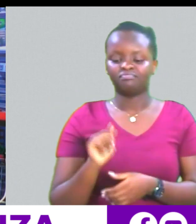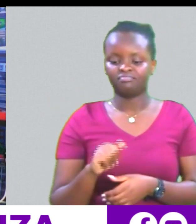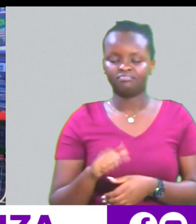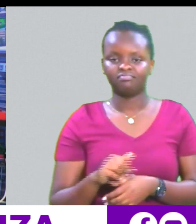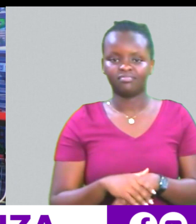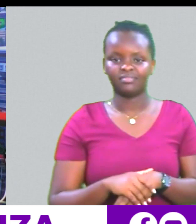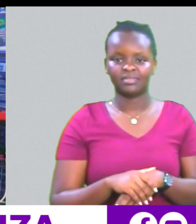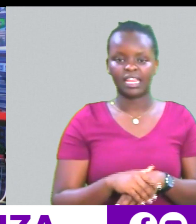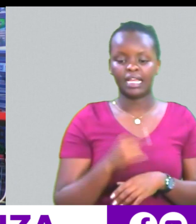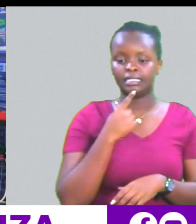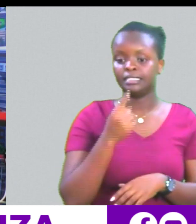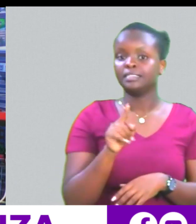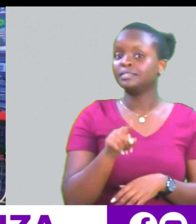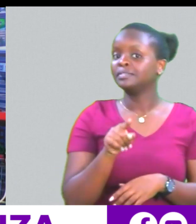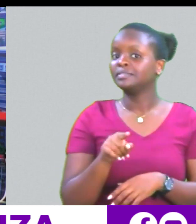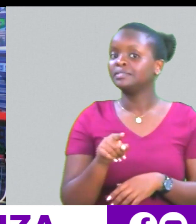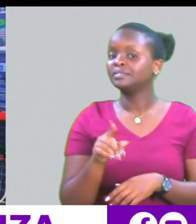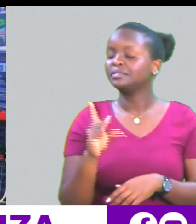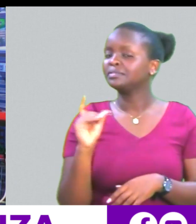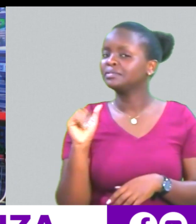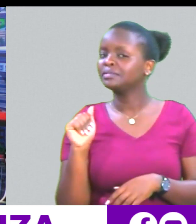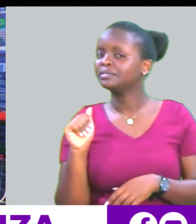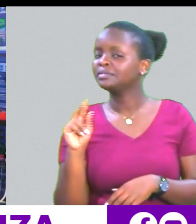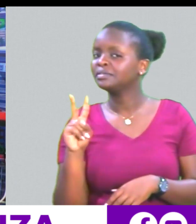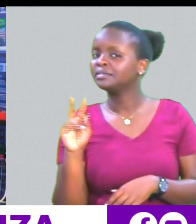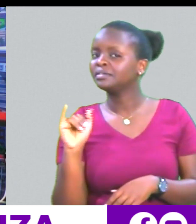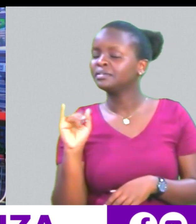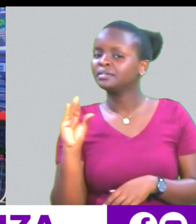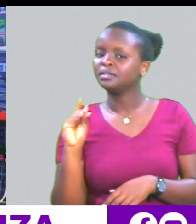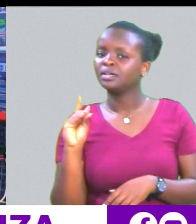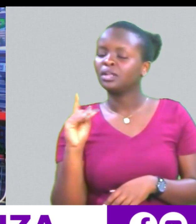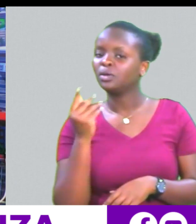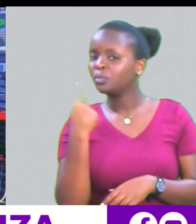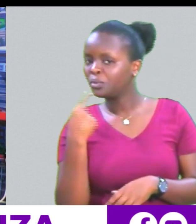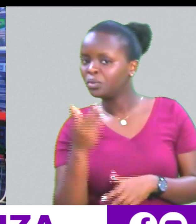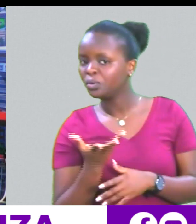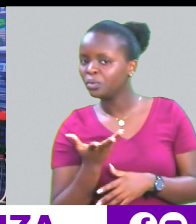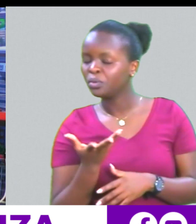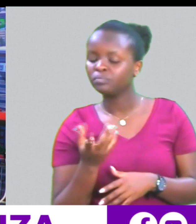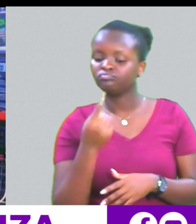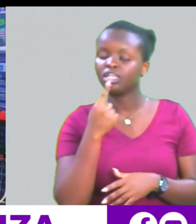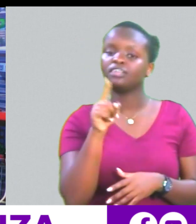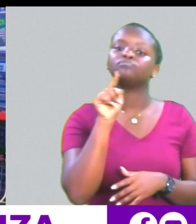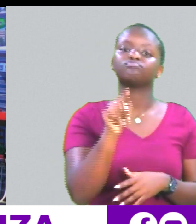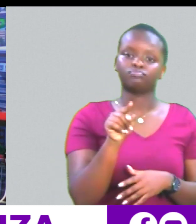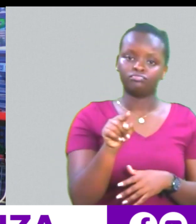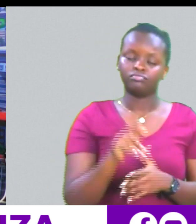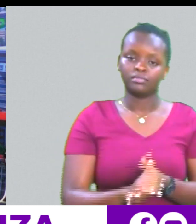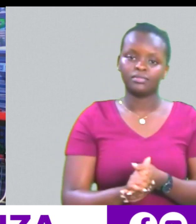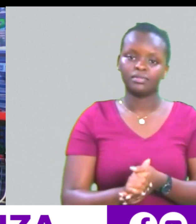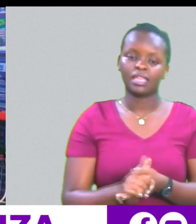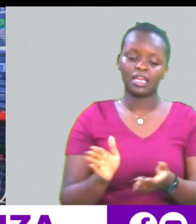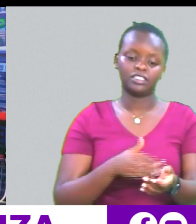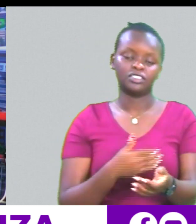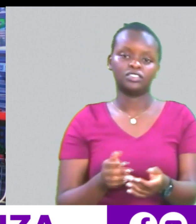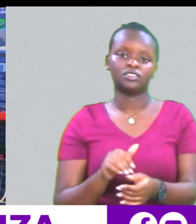amchanu Tuto amchanu Unajua kuna mtako Like, Daudi ni nani Maybe ya memsikia for the first time Tutoko ambia Daudi ni nani Na pia ngo Izi ngo mazake ni